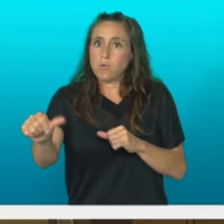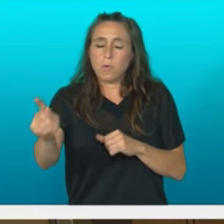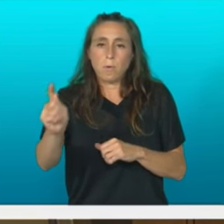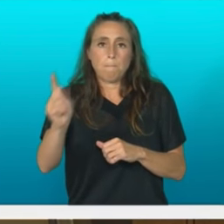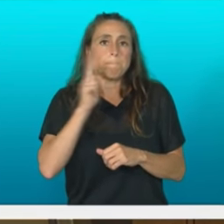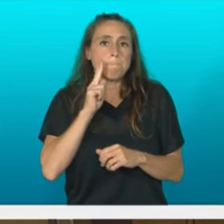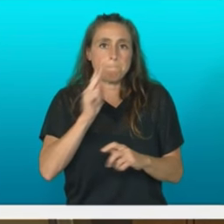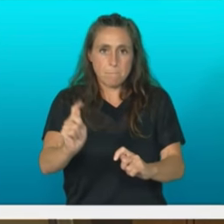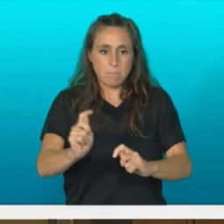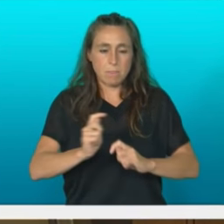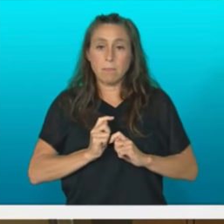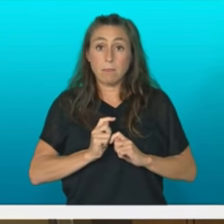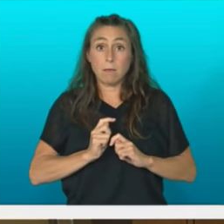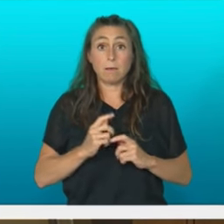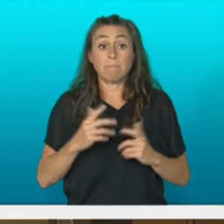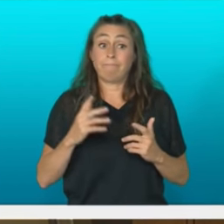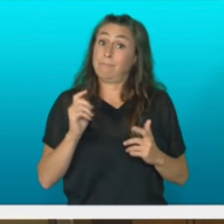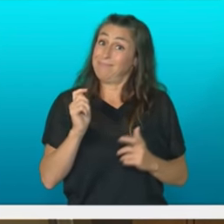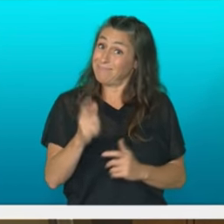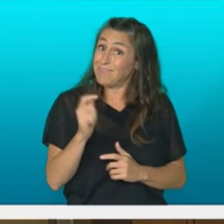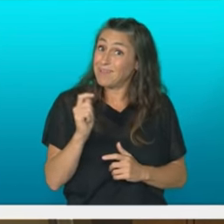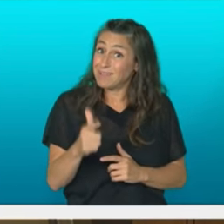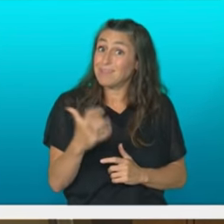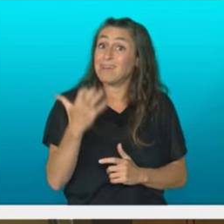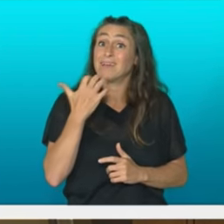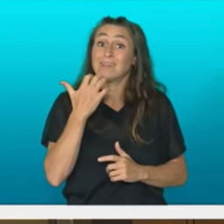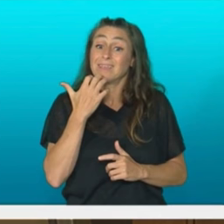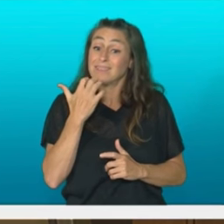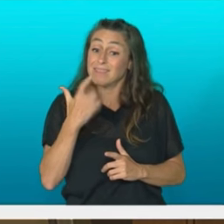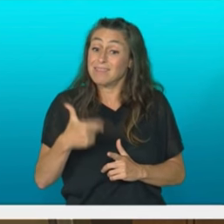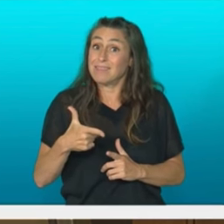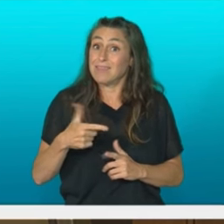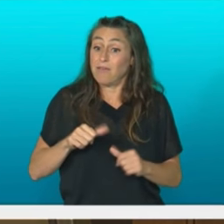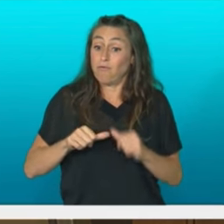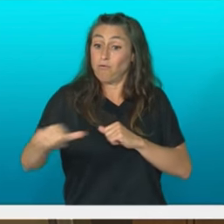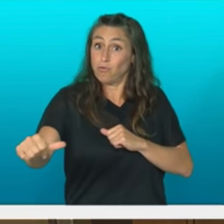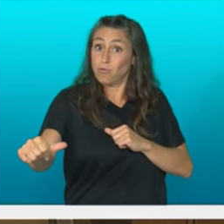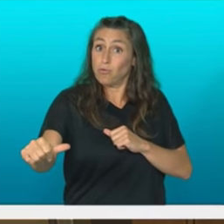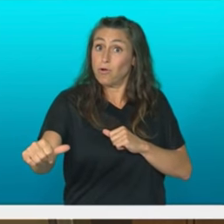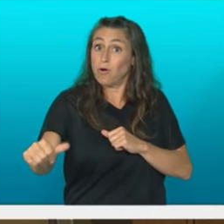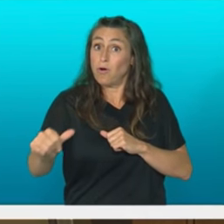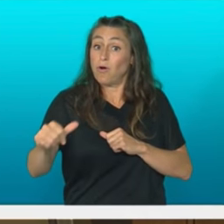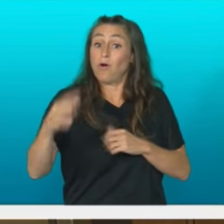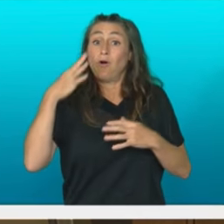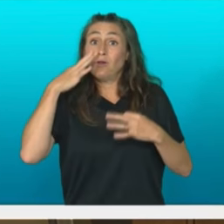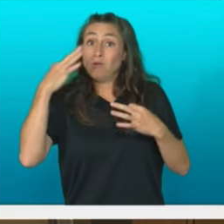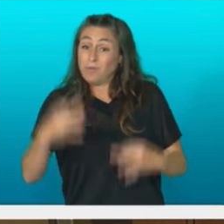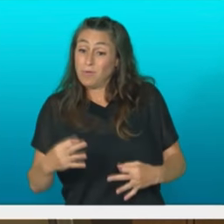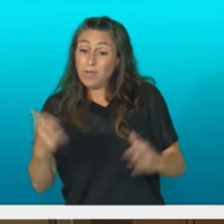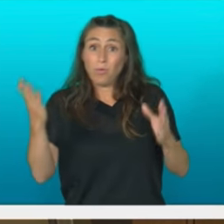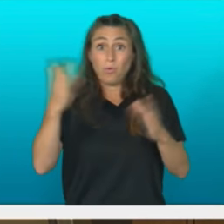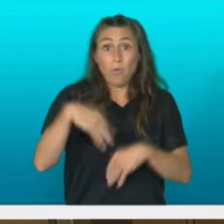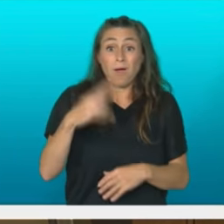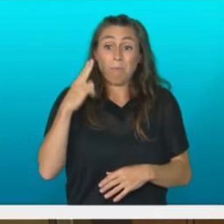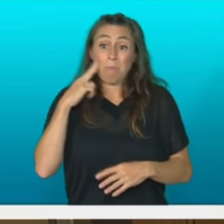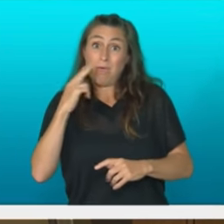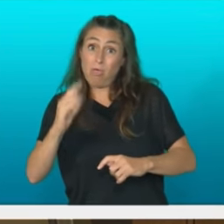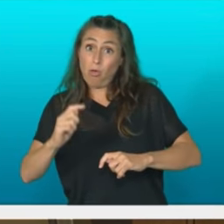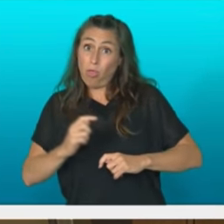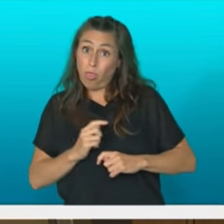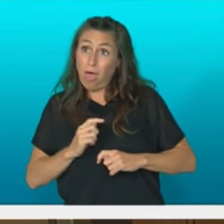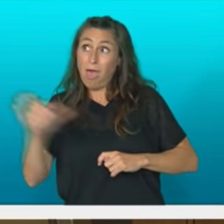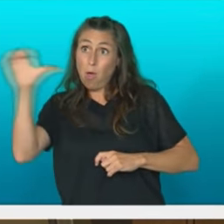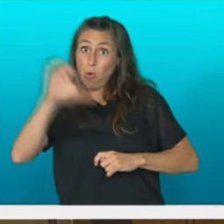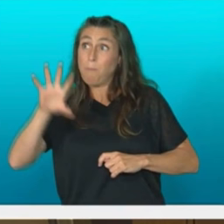etorkizunarekiko beldurrak, sarri askotan involuzio autoritarioaren gorakada ekarlezake. Europako hainbaterri aldetan ikusten ari gara,